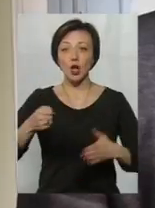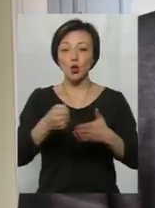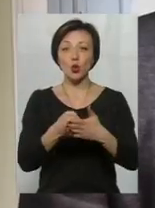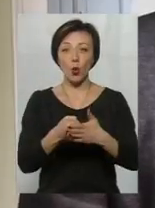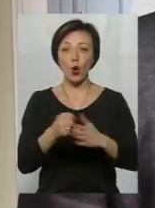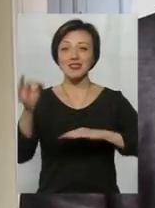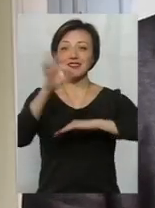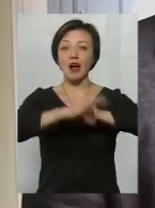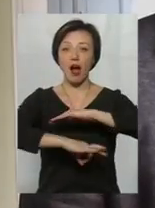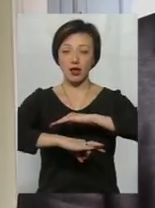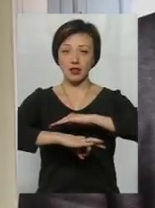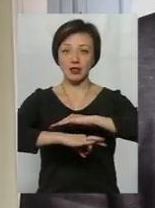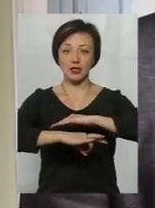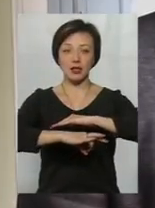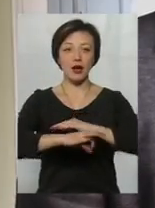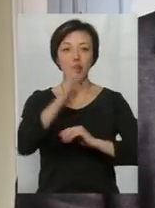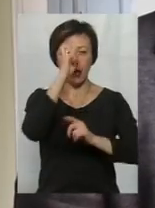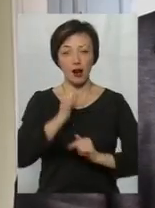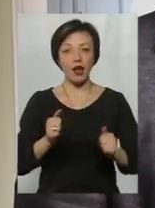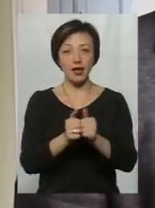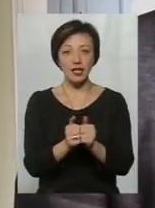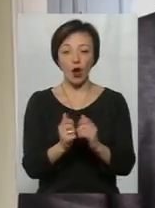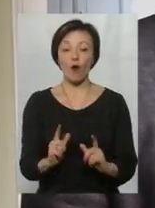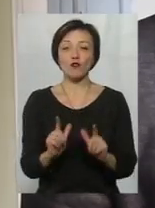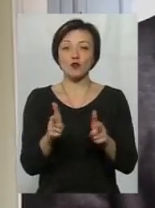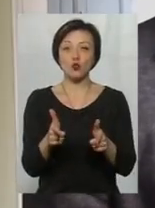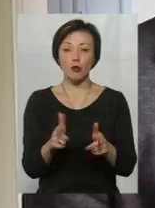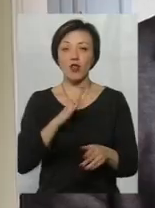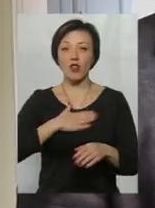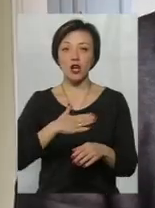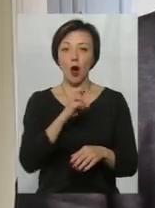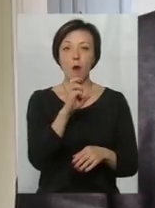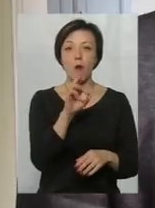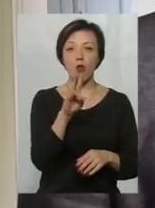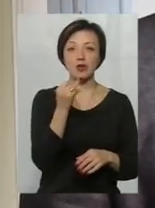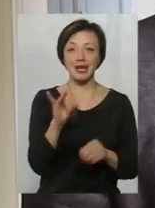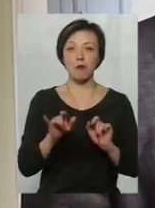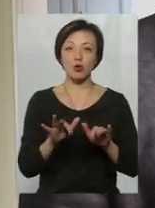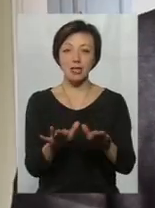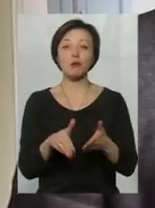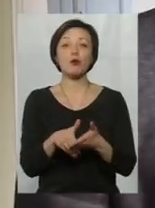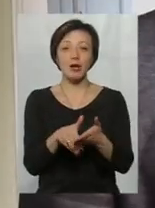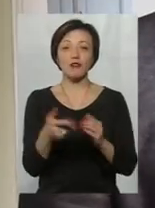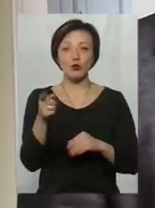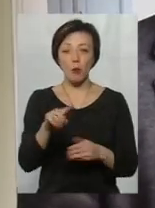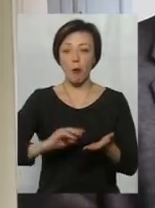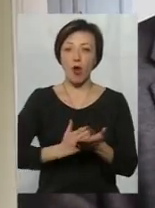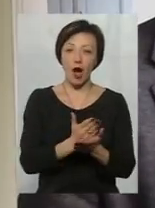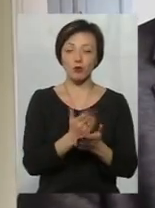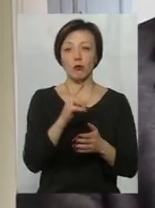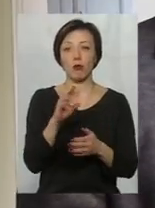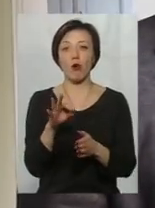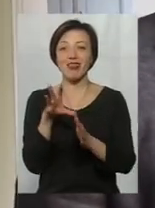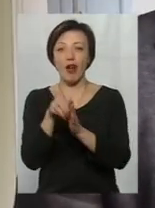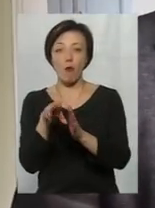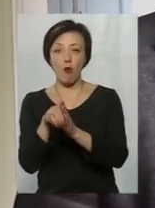західних країн, вступ наш в болонський процес, він посприєє тому, що не тільки по якості, наповненні,